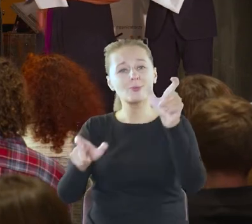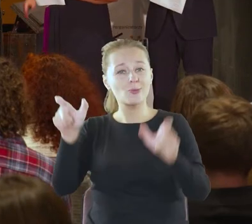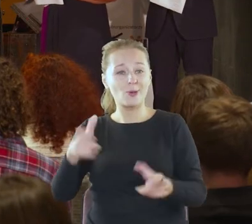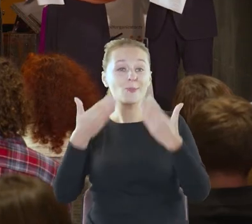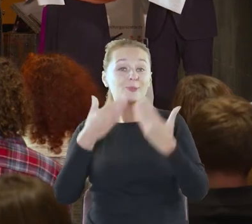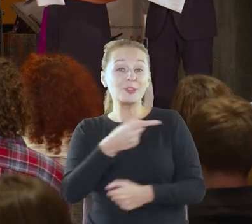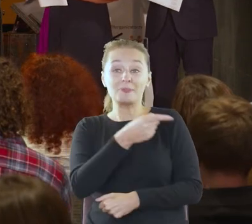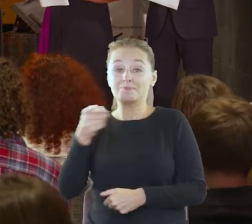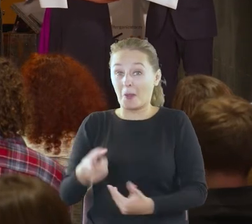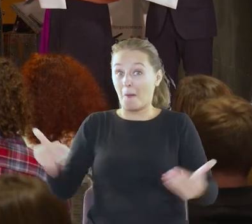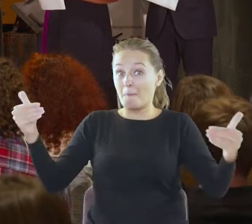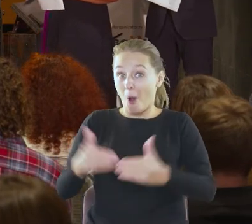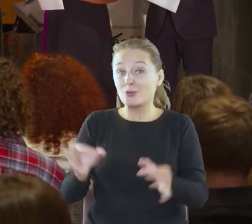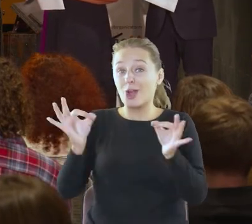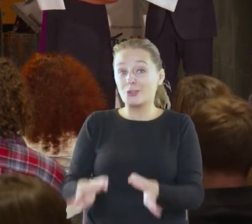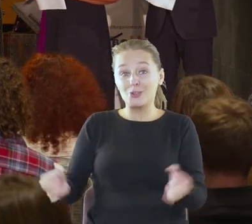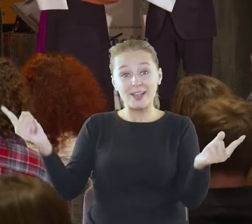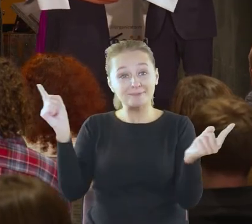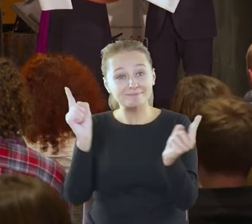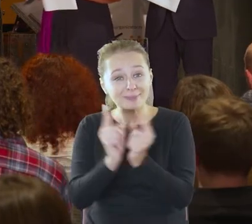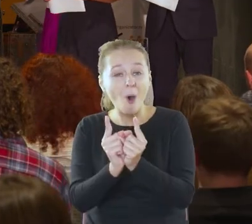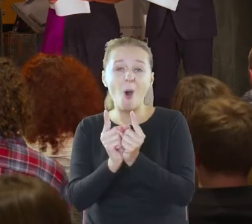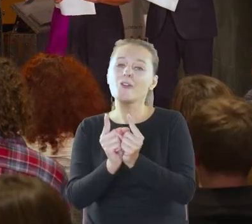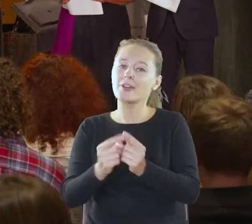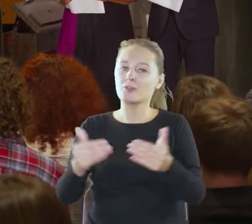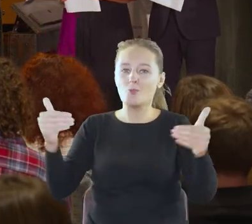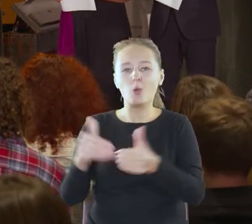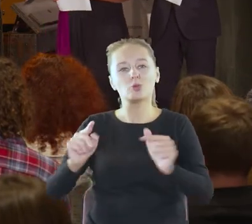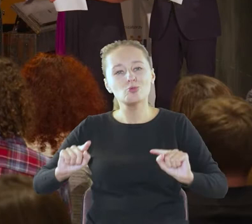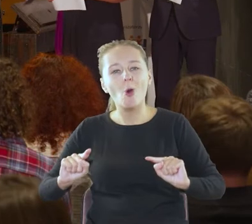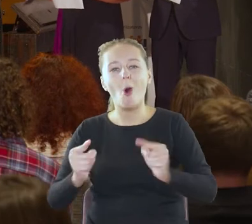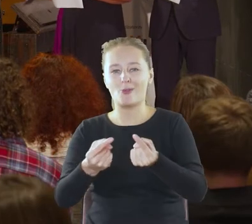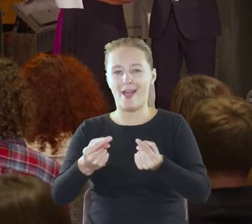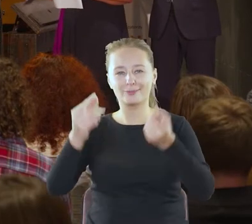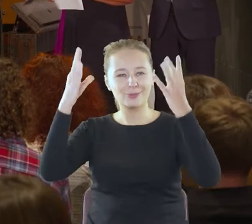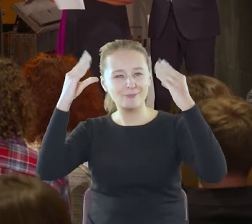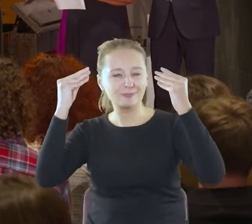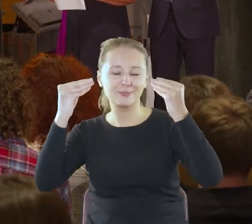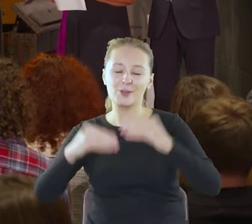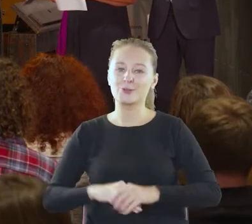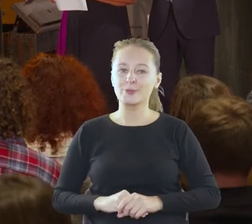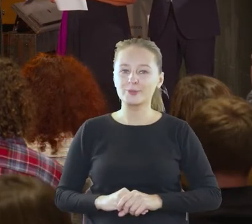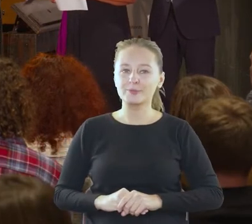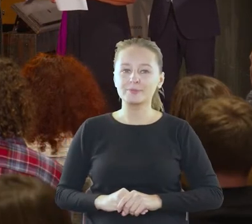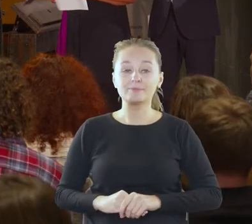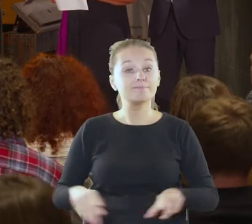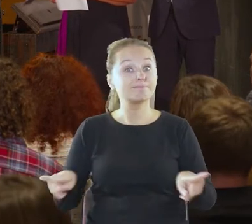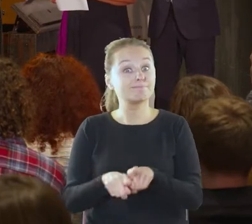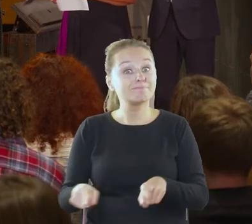którym mogliśmy się tutaj dzisiaj spotkać, dzięki którym mógł zostać zorganizowany ten wieczór i mogliśmy